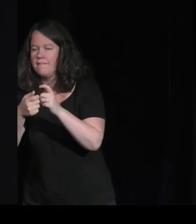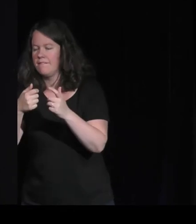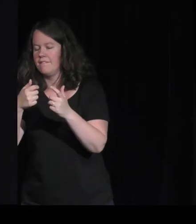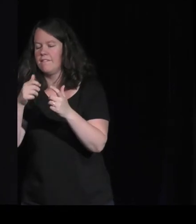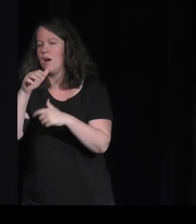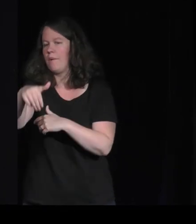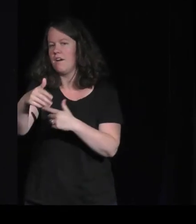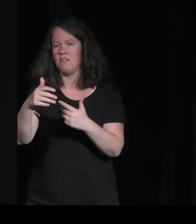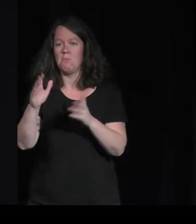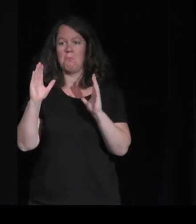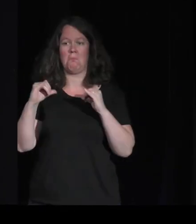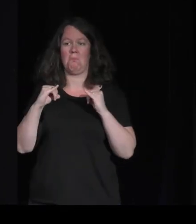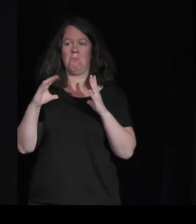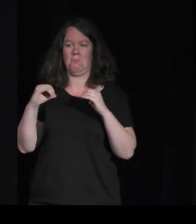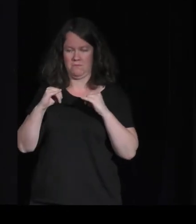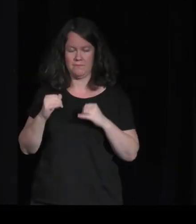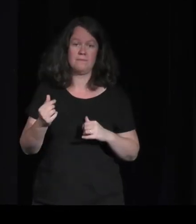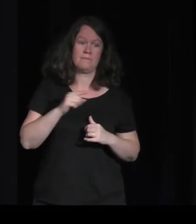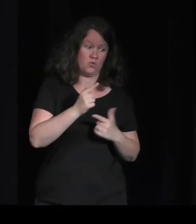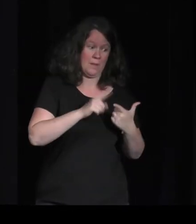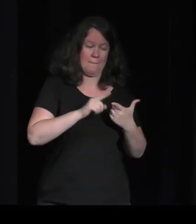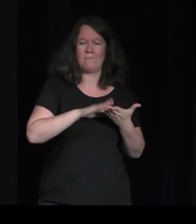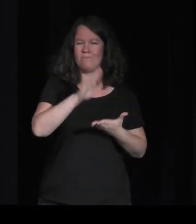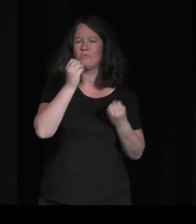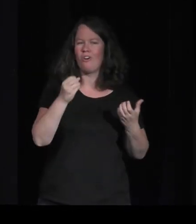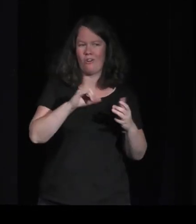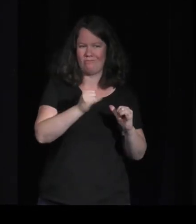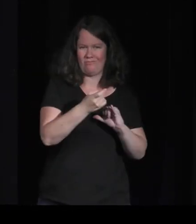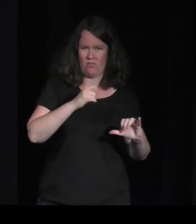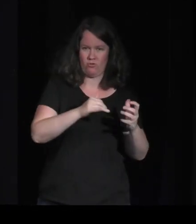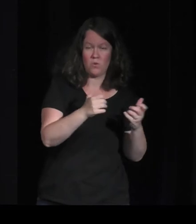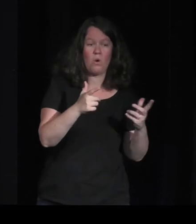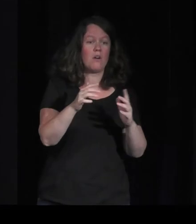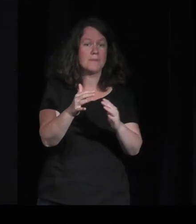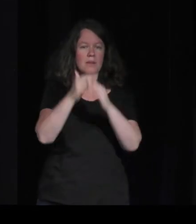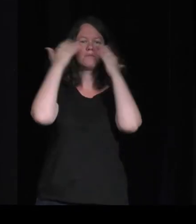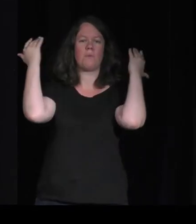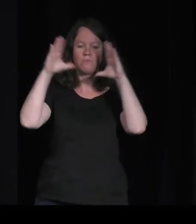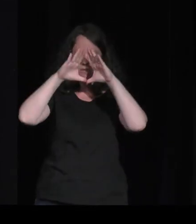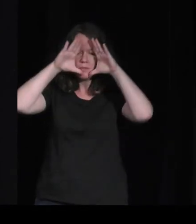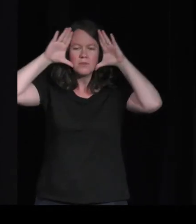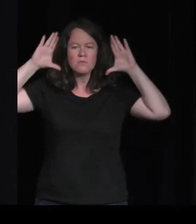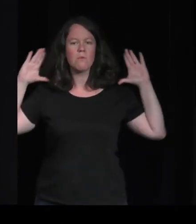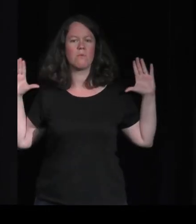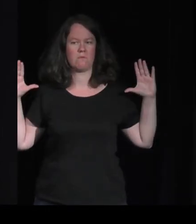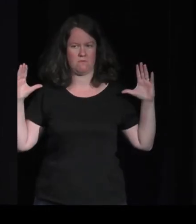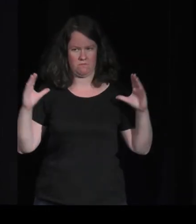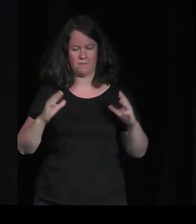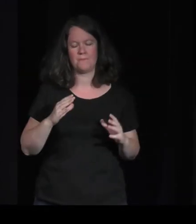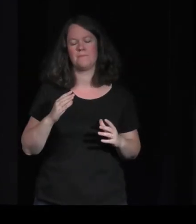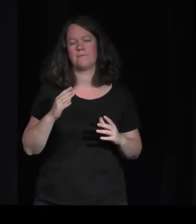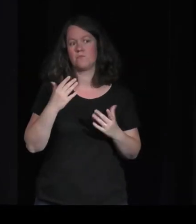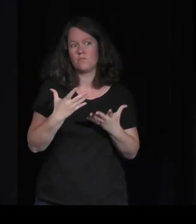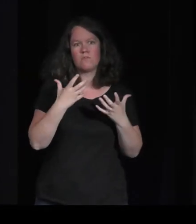vidéo, en fait, c'est l'immersion, c'est l'arrachement. Et puis, c'est pareil, quand vous faites des enquêtes vraiment empiriques, vous regardez, vous rendez compte que